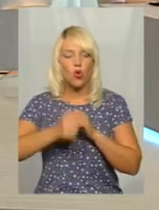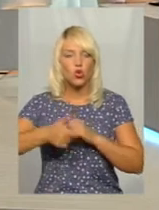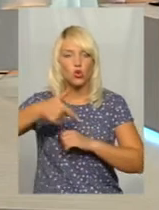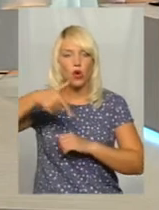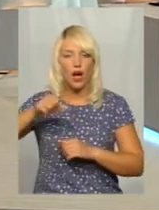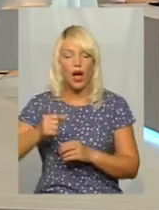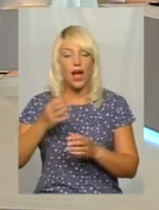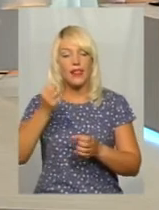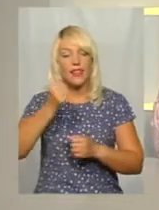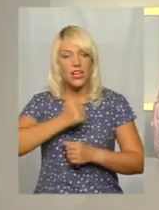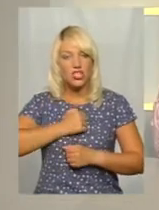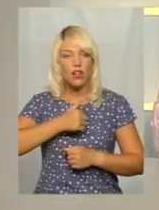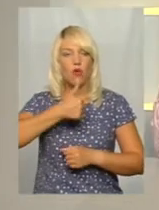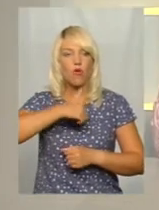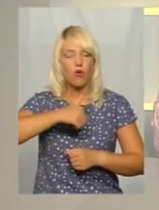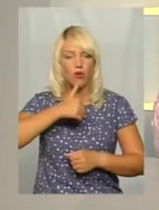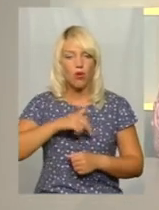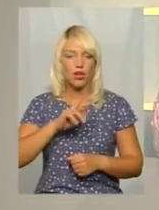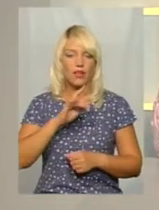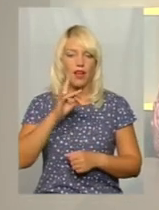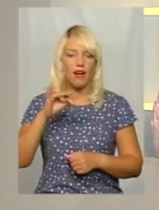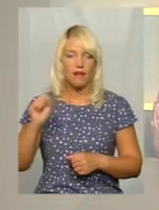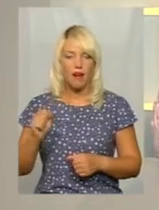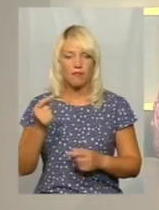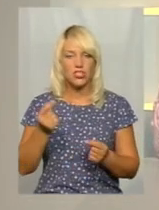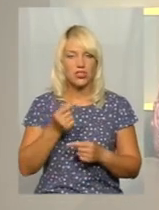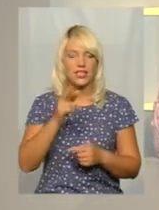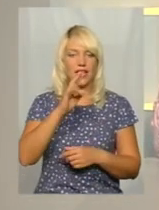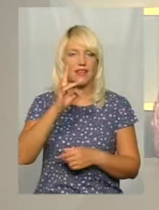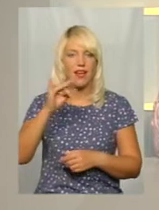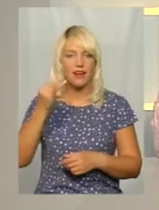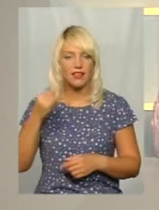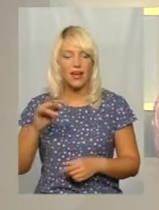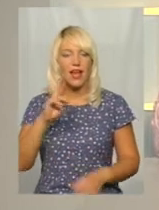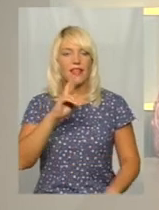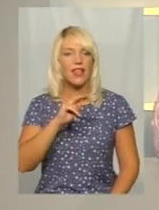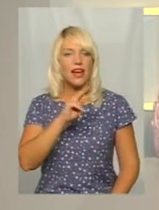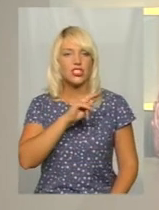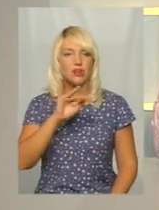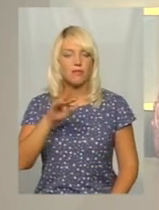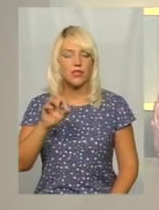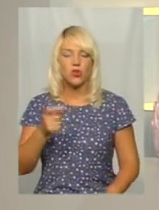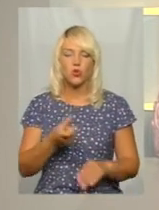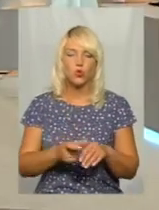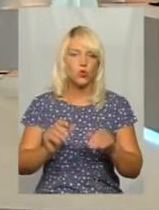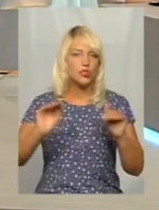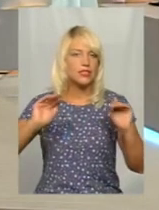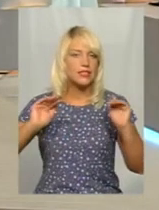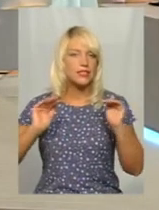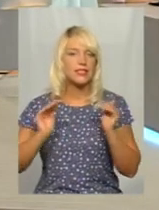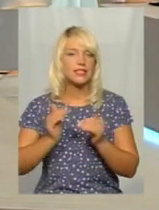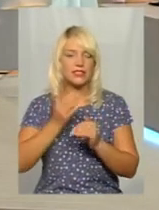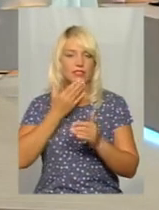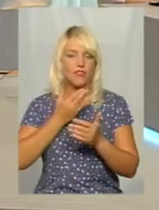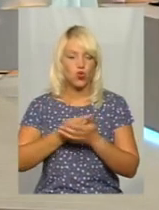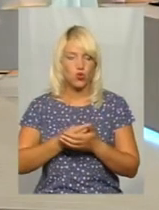культури, такі як горох, як яра пшениця, ярий ячмінь, дуже знизили свою рожайність до минулого